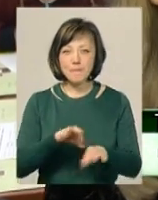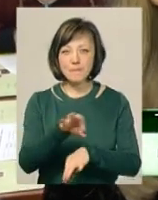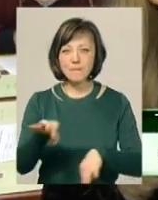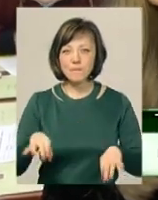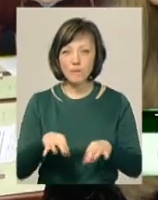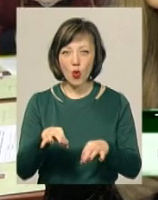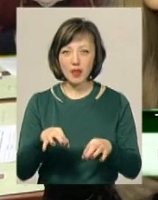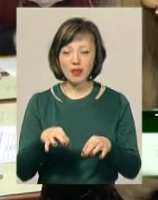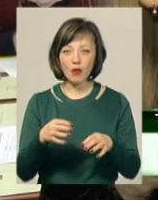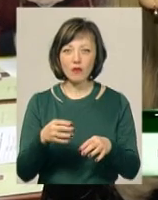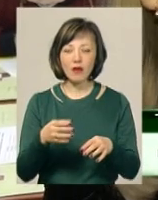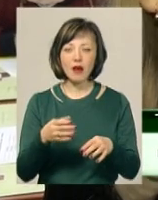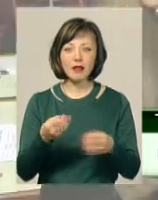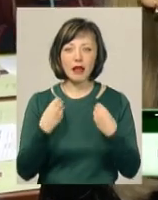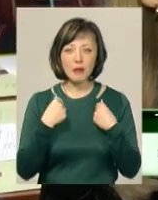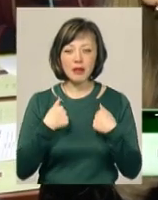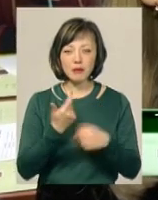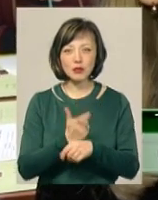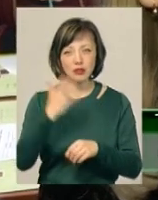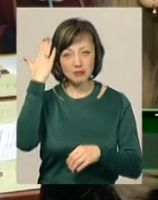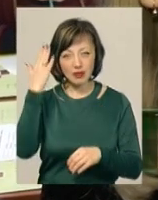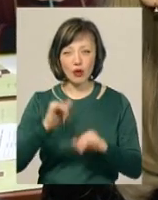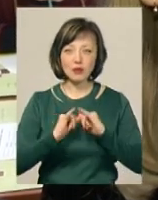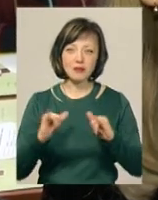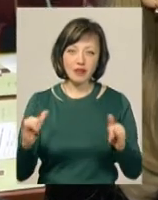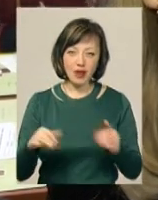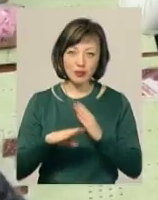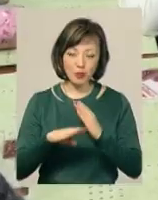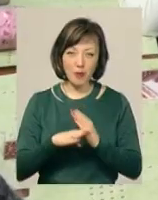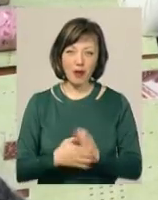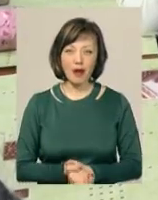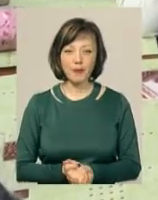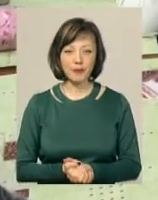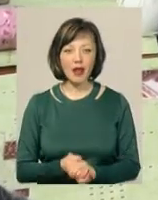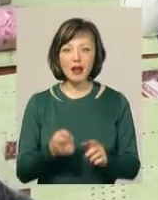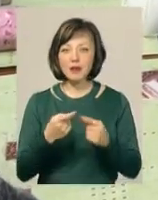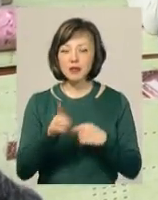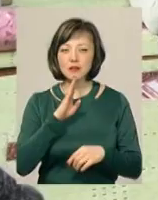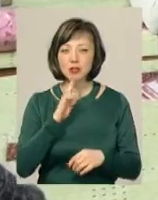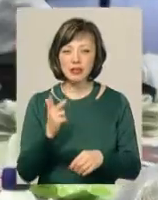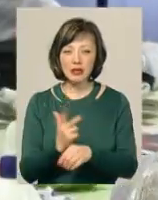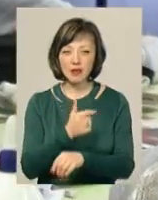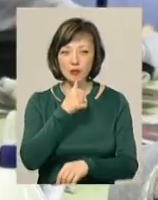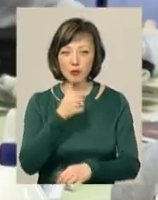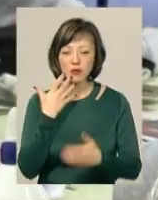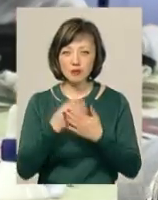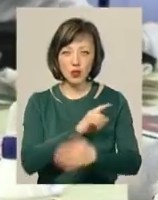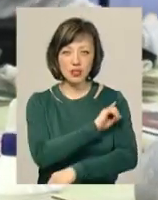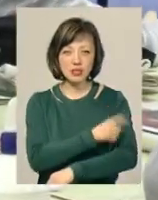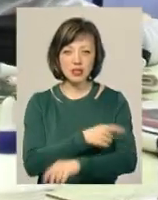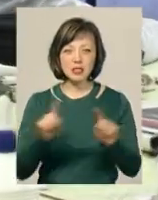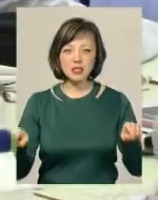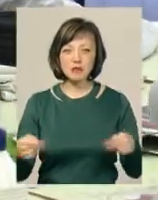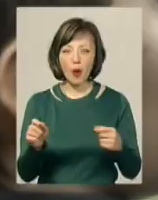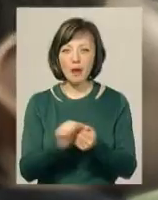більше здібностей знати, допомагає розвиватися. На відміну від дівчат, уже втретє випробовують свою сили у створенні